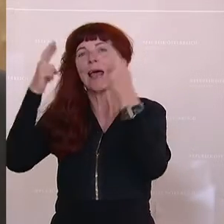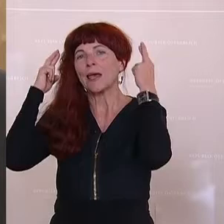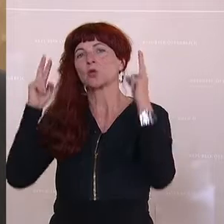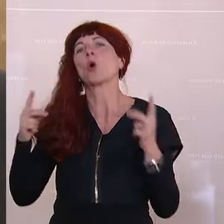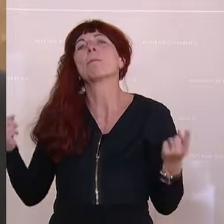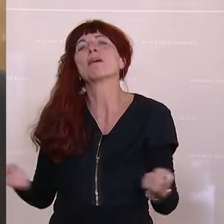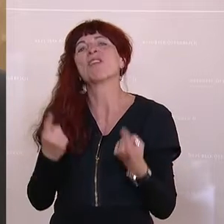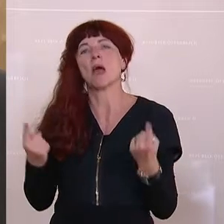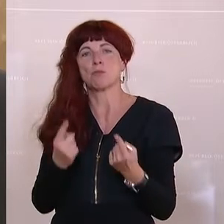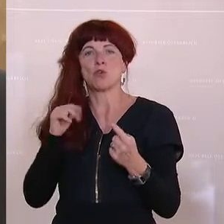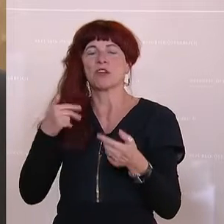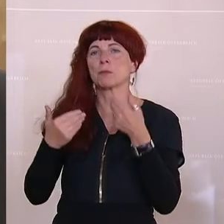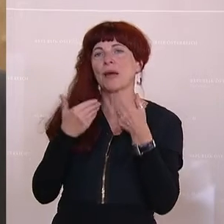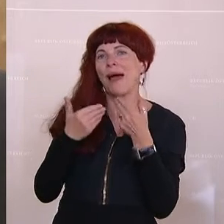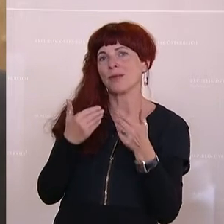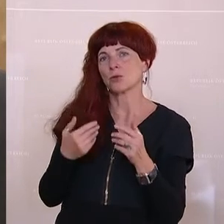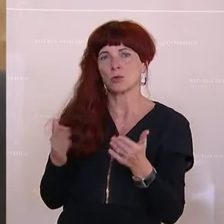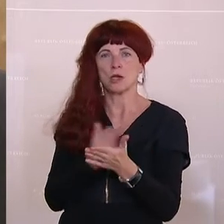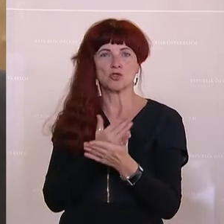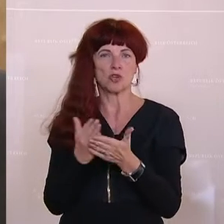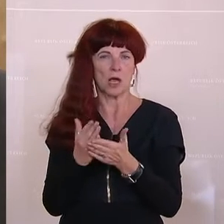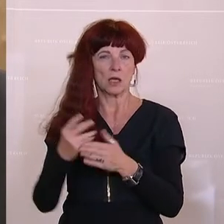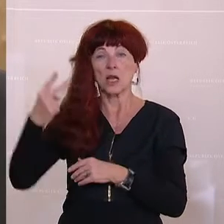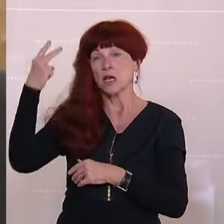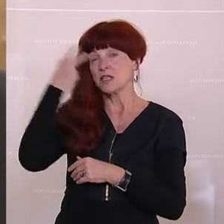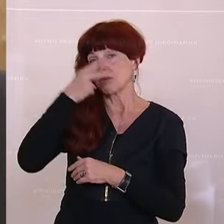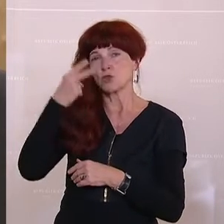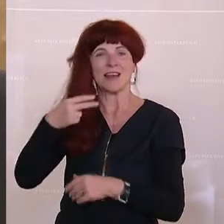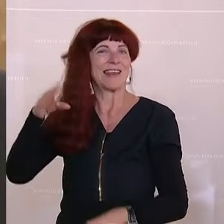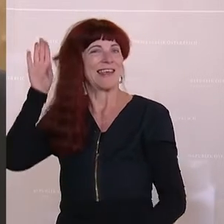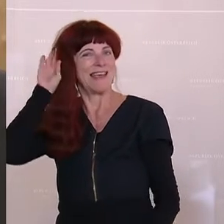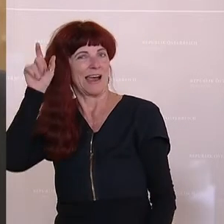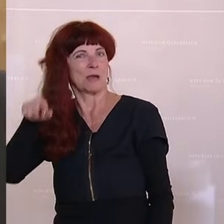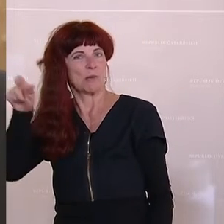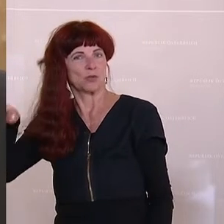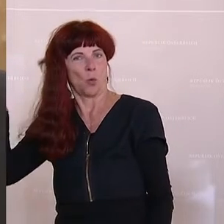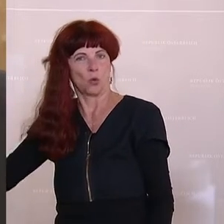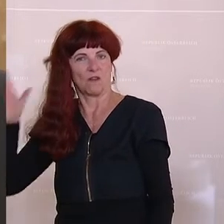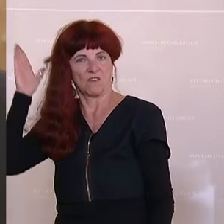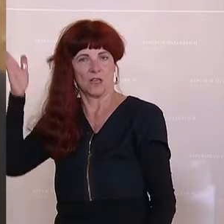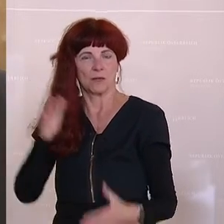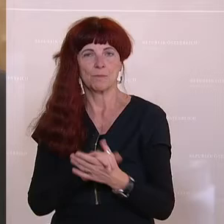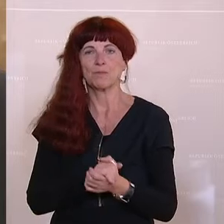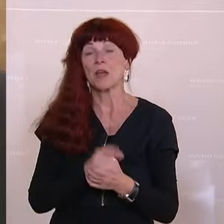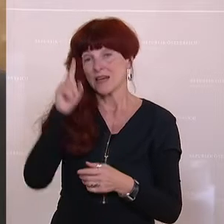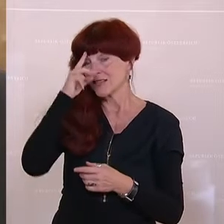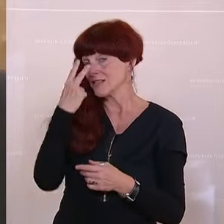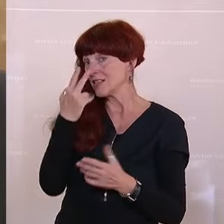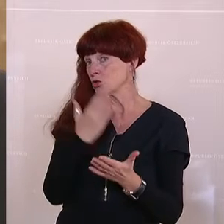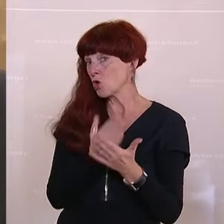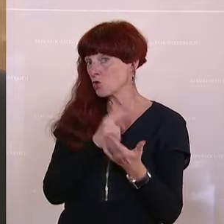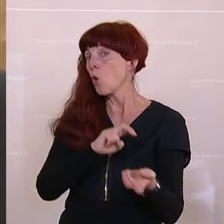und entscheiden, selbstverständlich nach einem entsprechenden Hearing. Sie sehen, dass die Umsetzung gut auf Schiene ist und